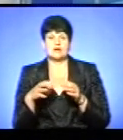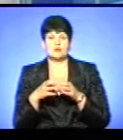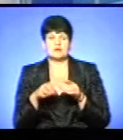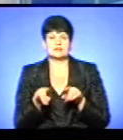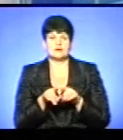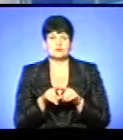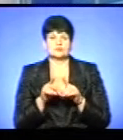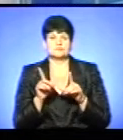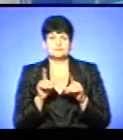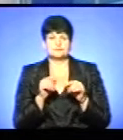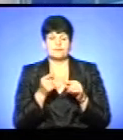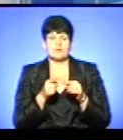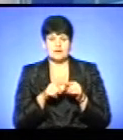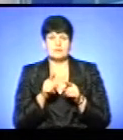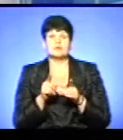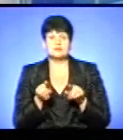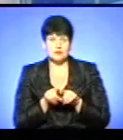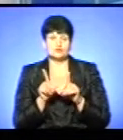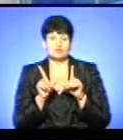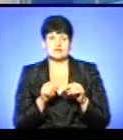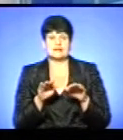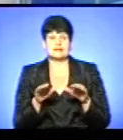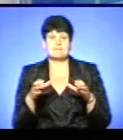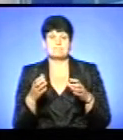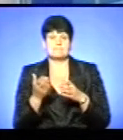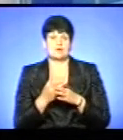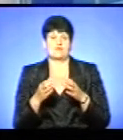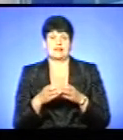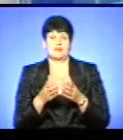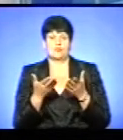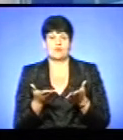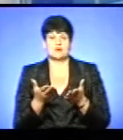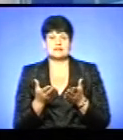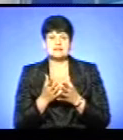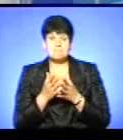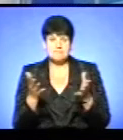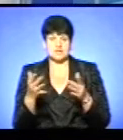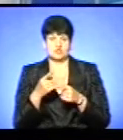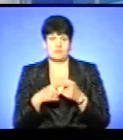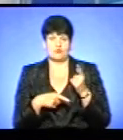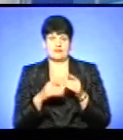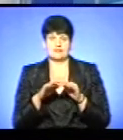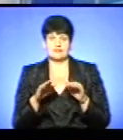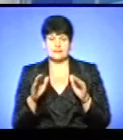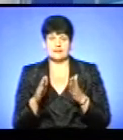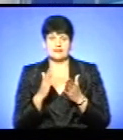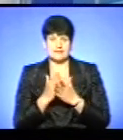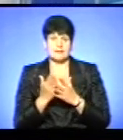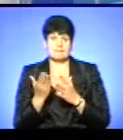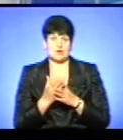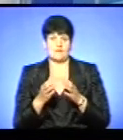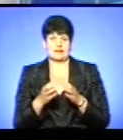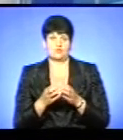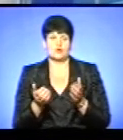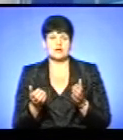діти перебувають в даному закладі, також поїхали діти пільгових категорій. Тобто, звичайно, більше половини дітей їдеться суто дітей пільгових